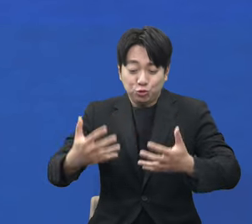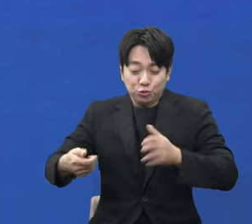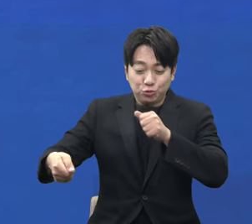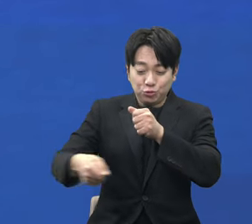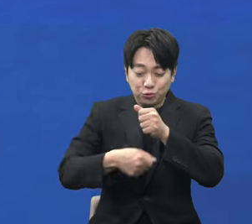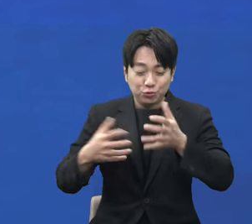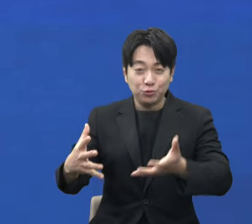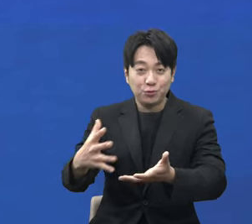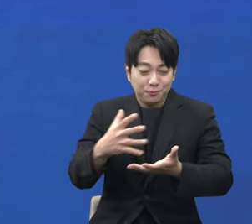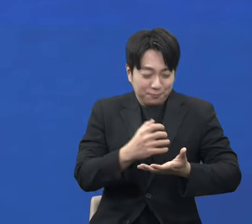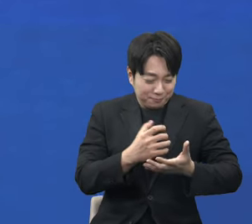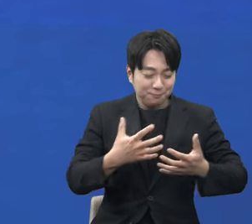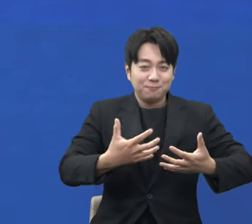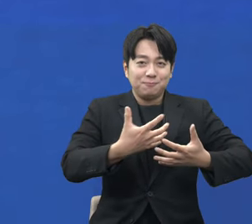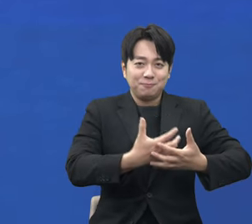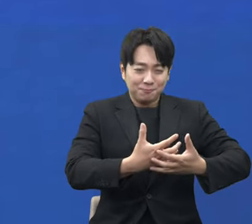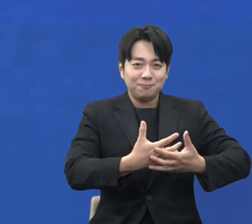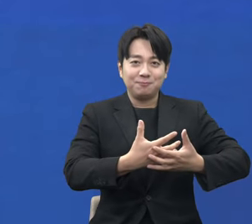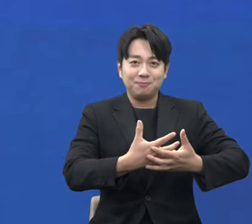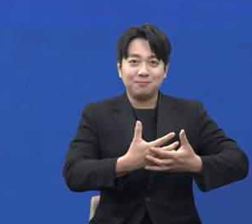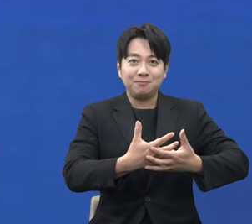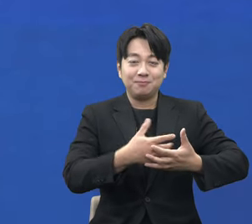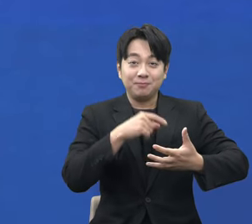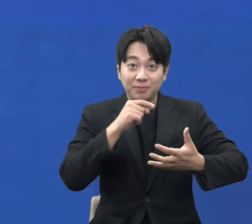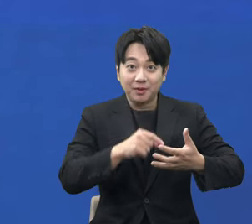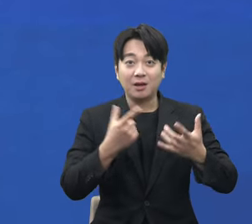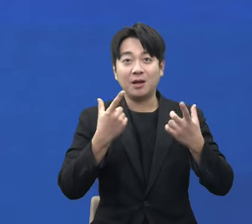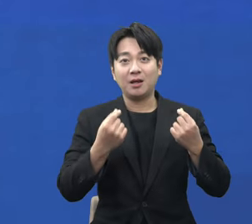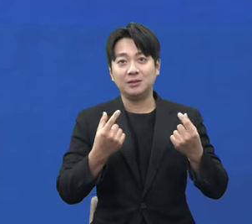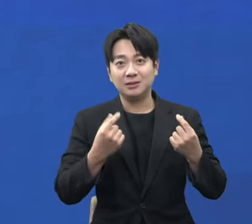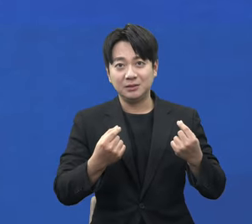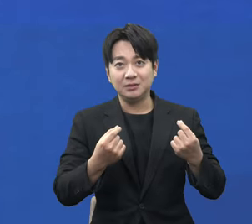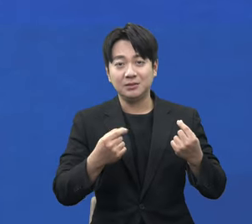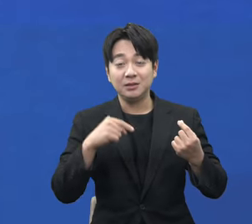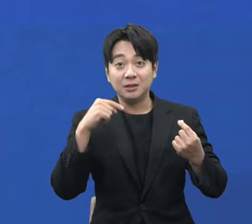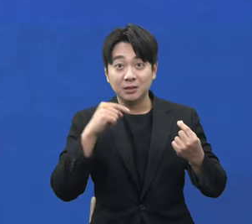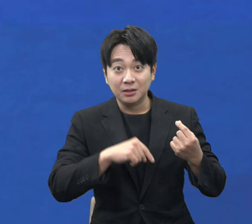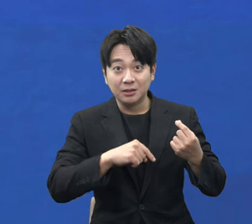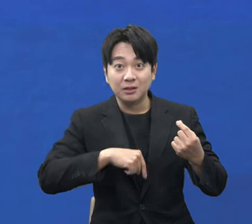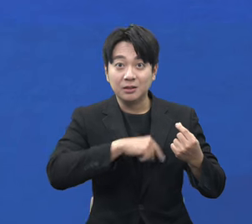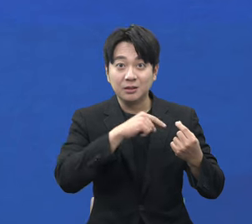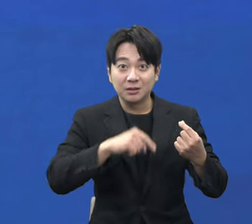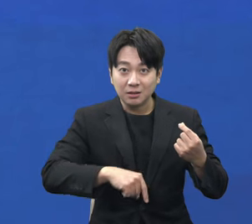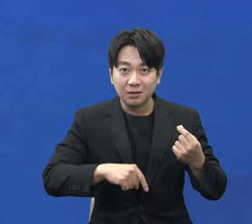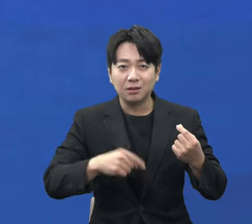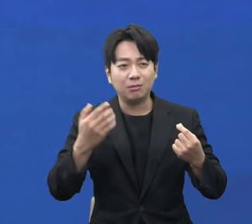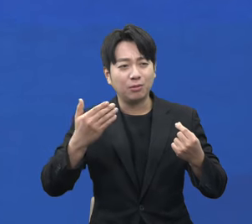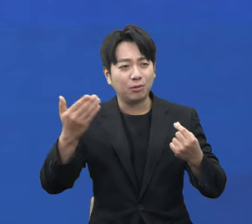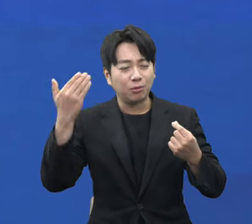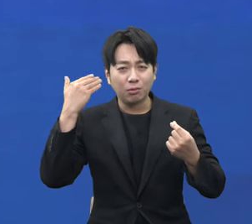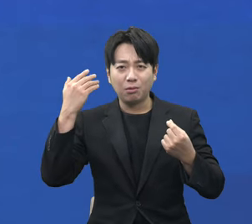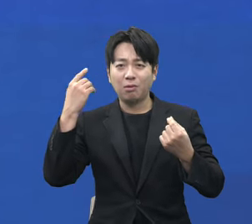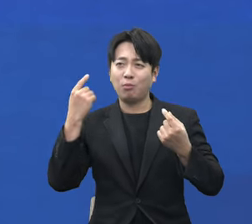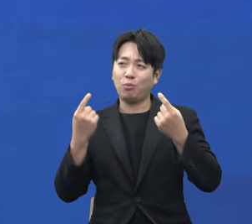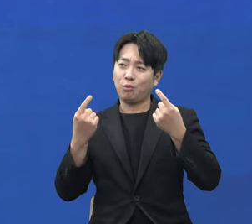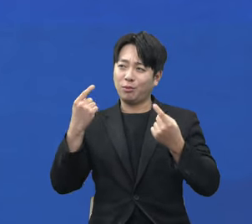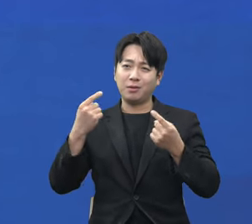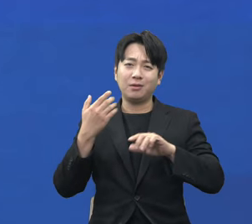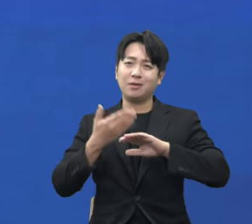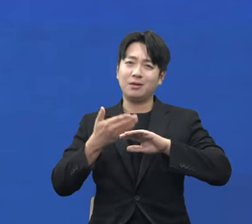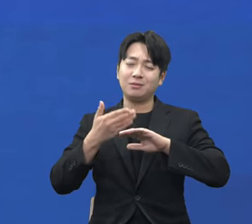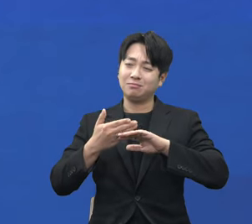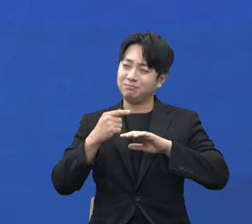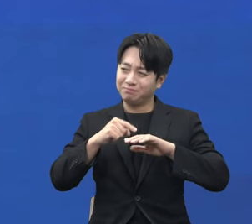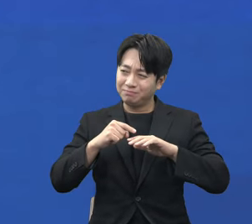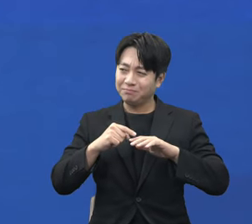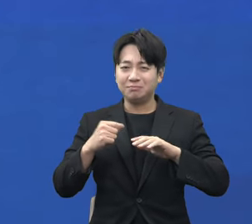담겼던 배추가 길고 긴 폭염에 지쳤는지 알은 비어있고 평소 무게의 절반도 안 되는 볼품없는